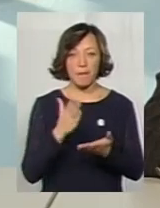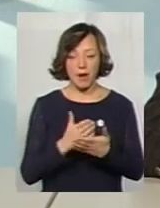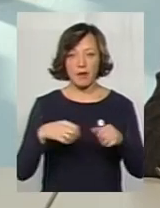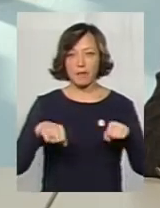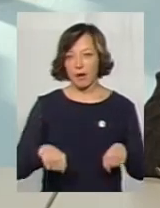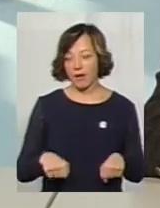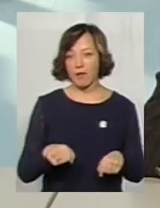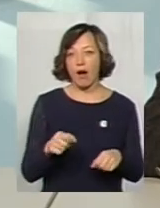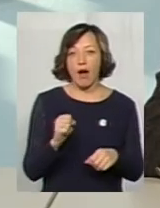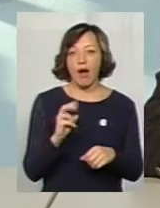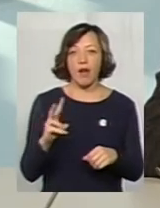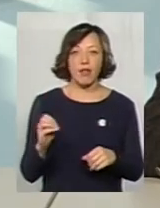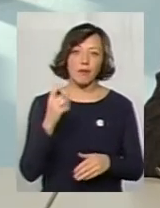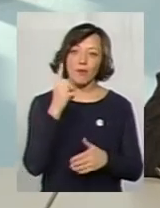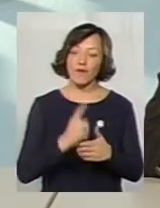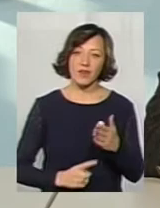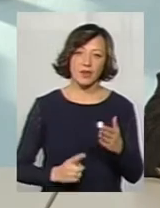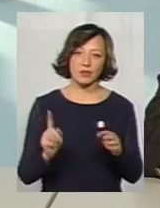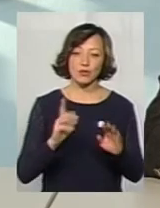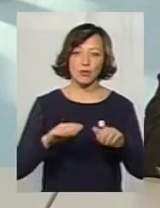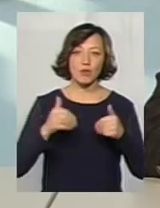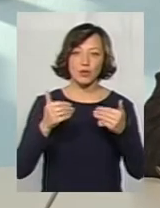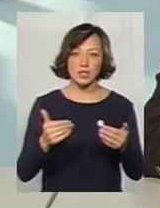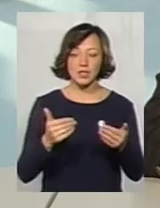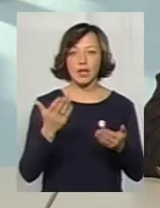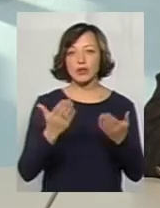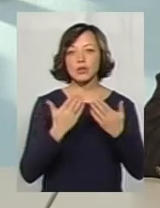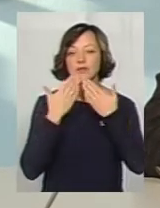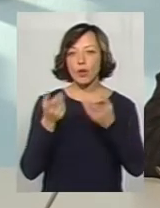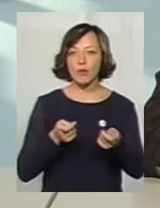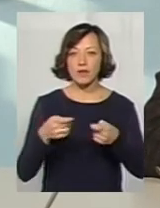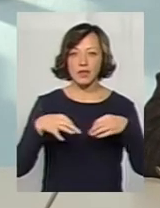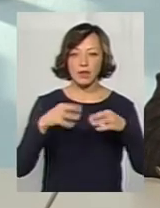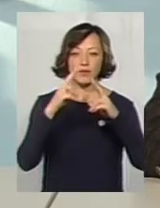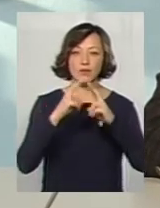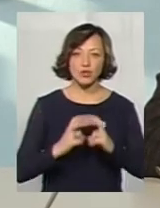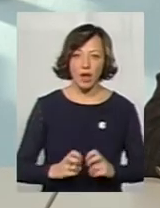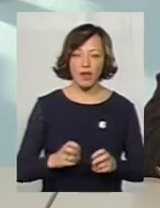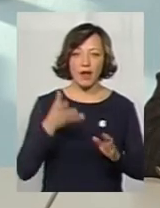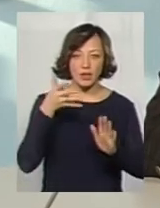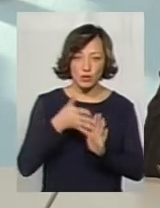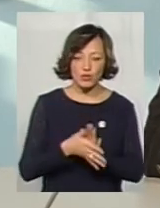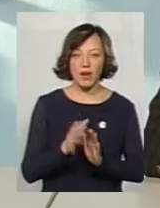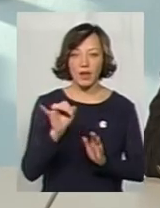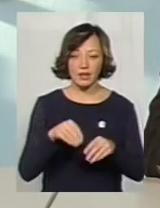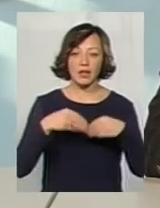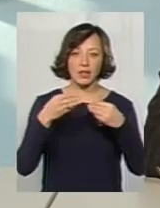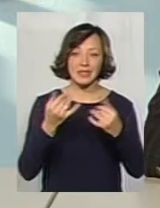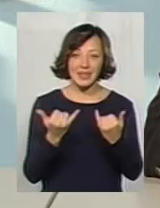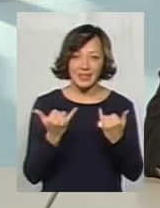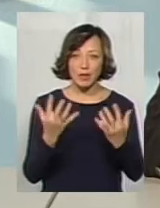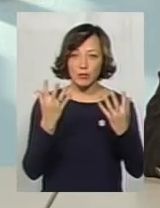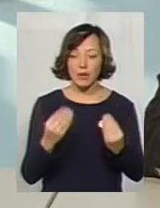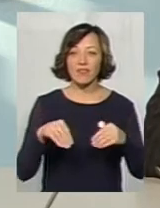існування, але, повірте, що ми ті пропозиції, якщо він звертався до управління транспорту, вивчали, аналізували і на даний момент